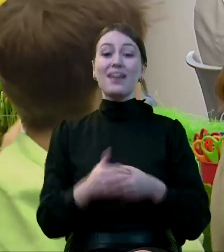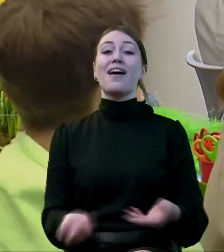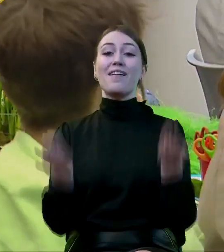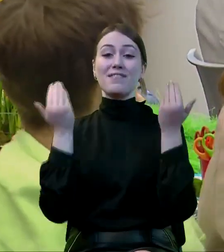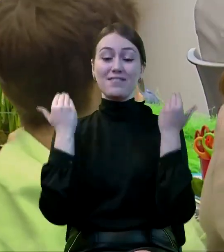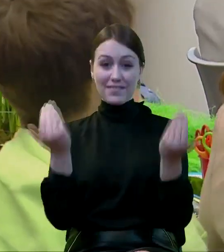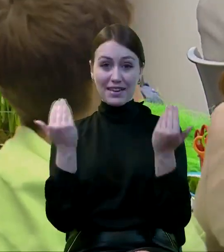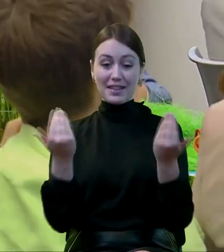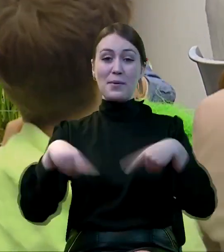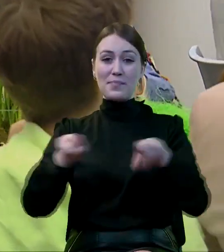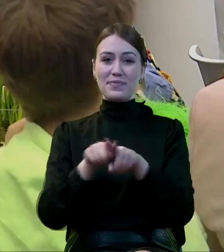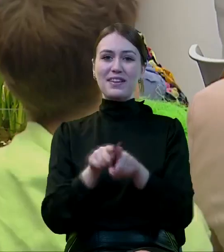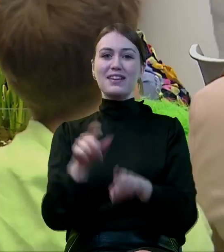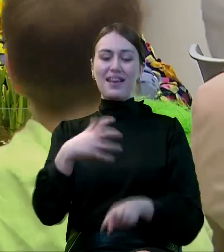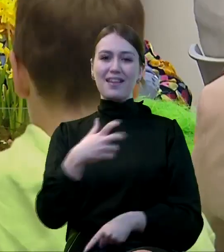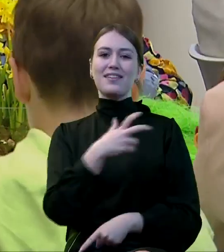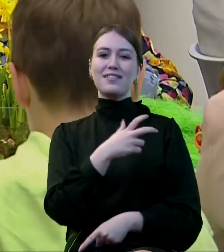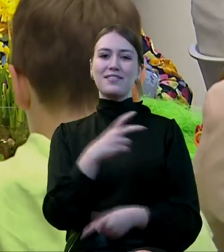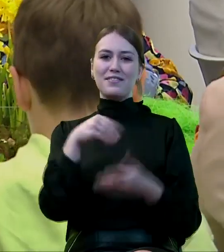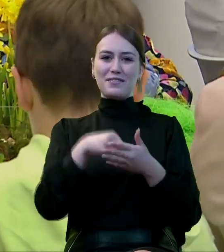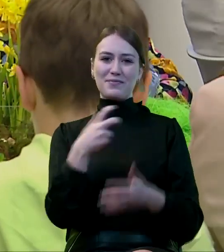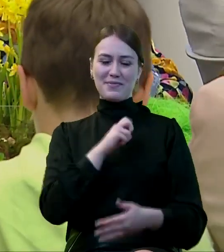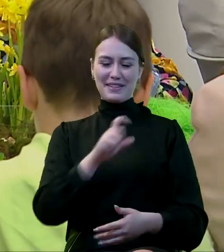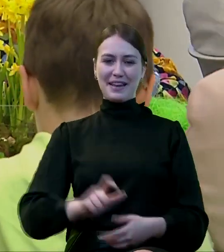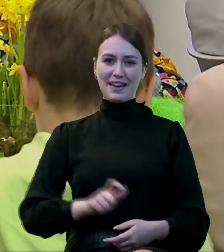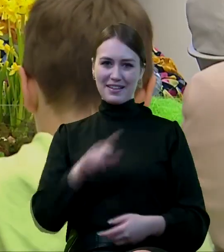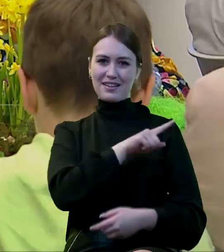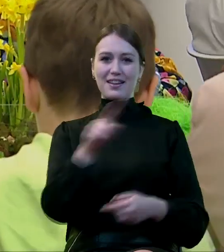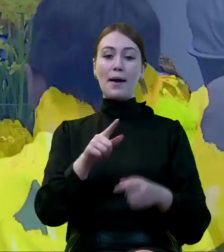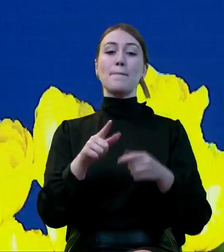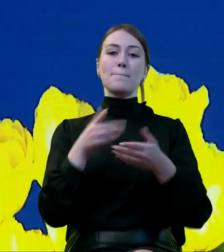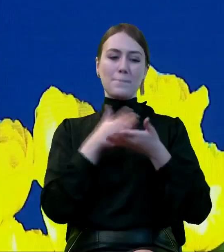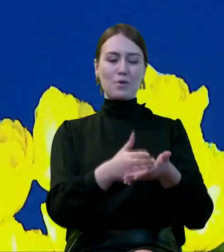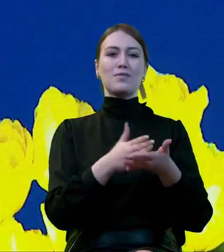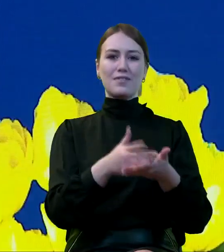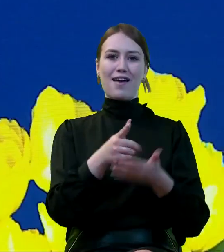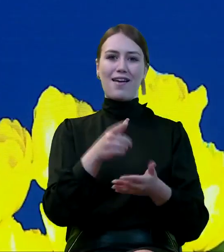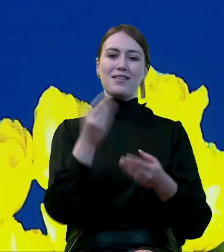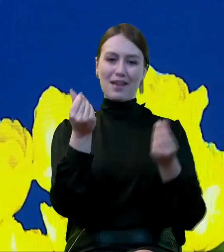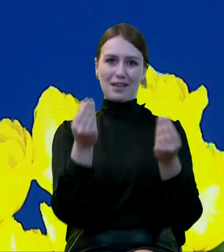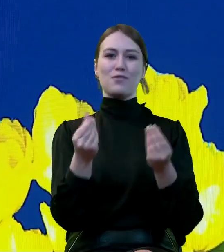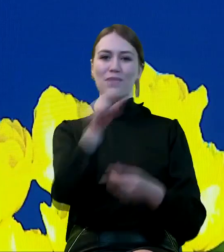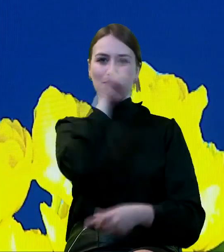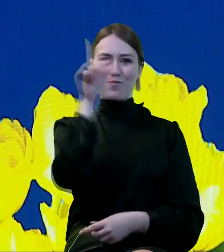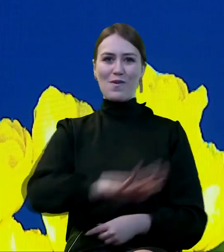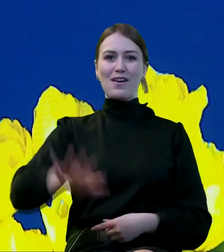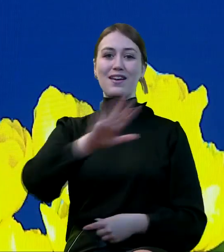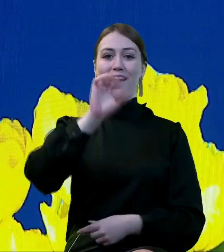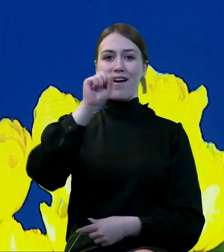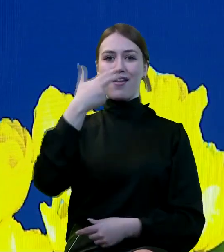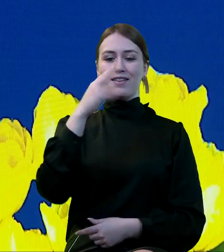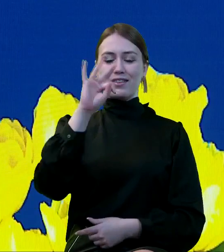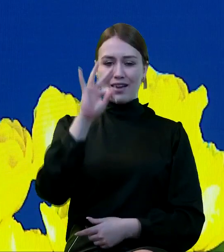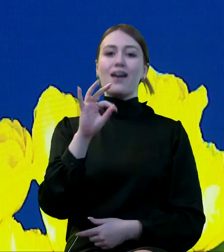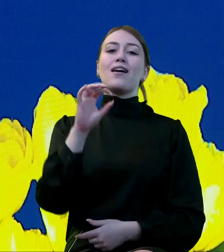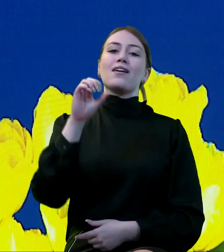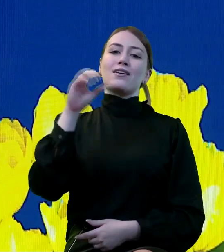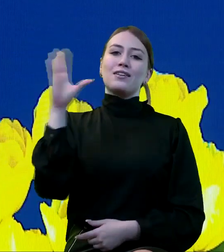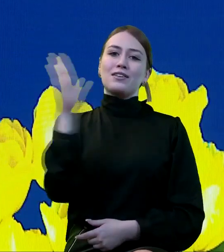Witam panią sekretarz stanu i pełnomocnika rządu ds. ekonomii społecznej, panią Anitę Czerwińską.